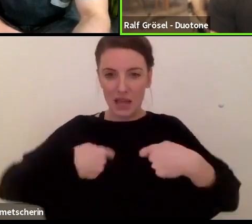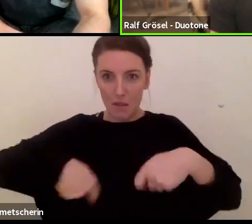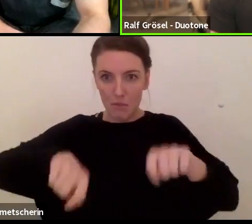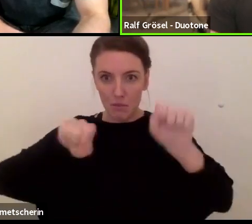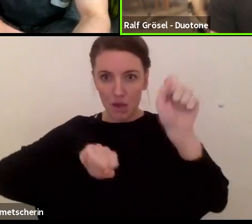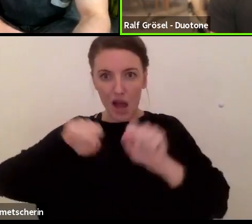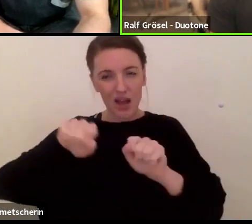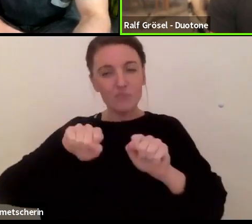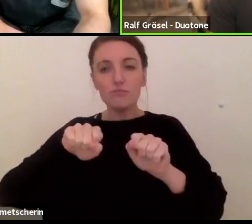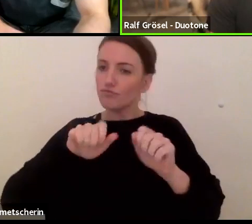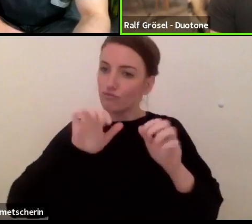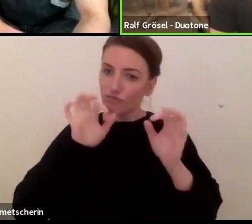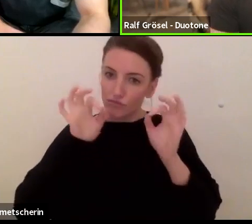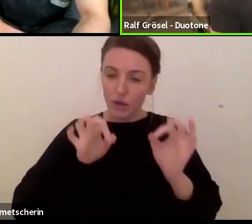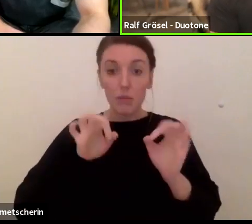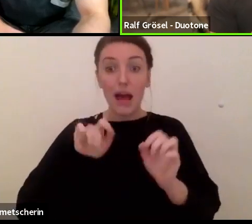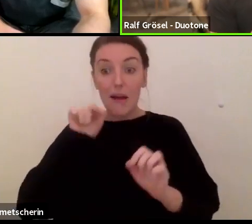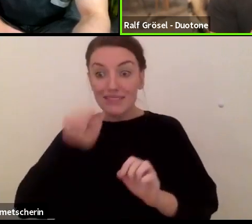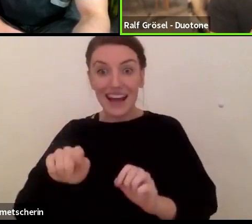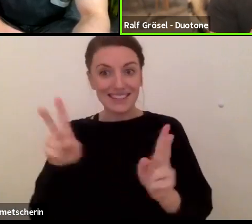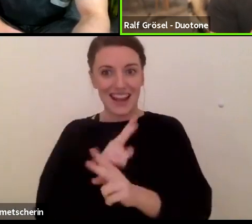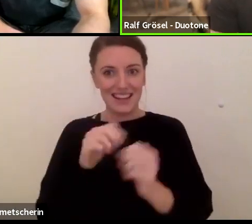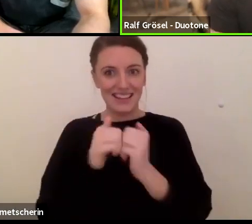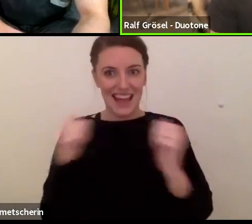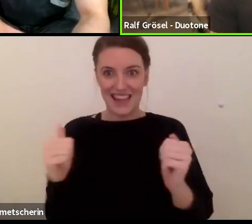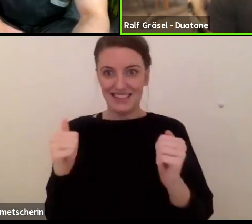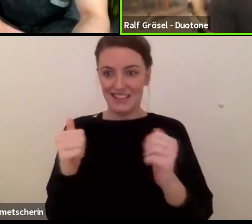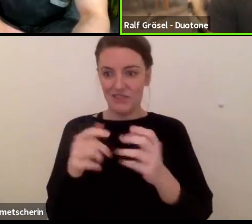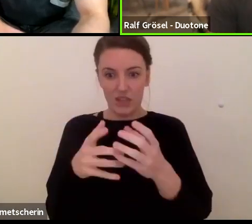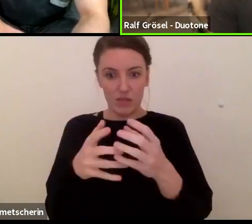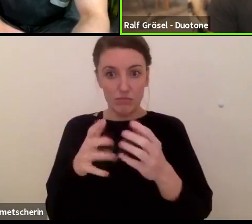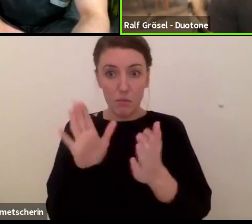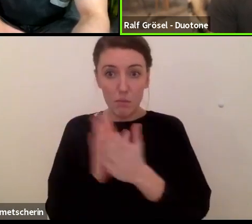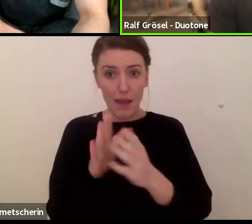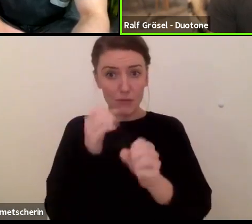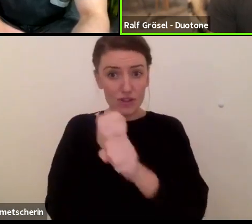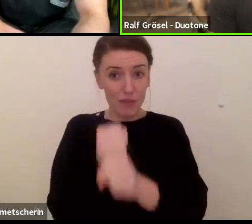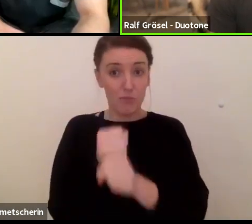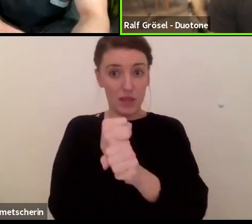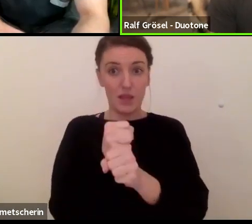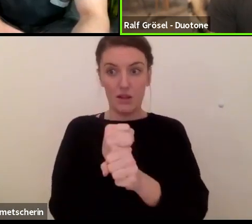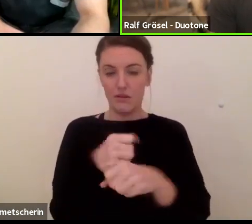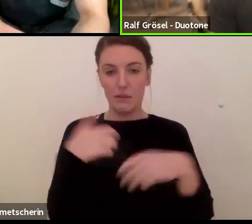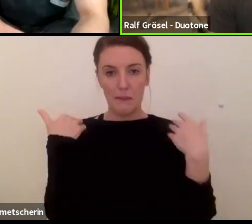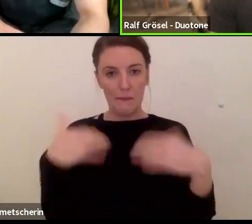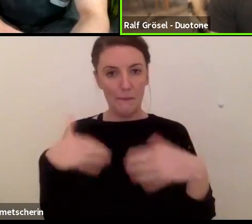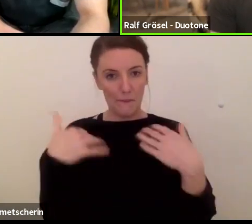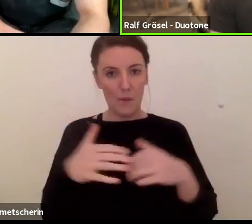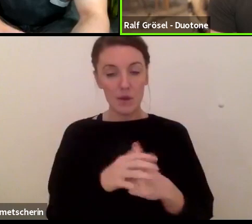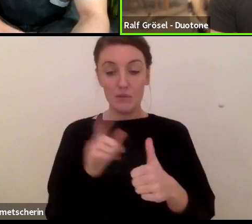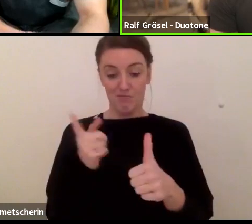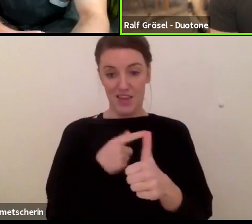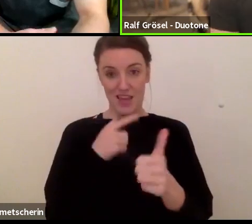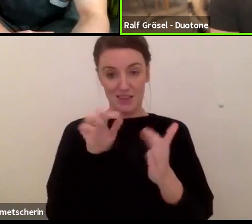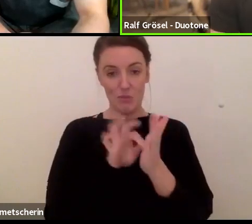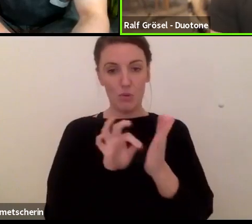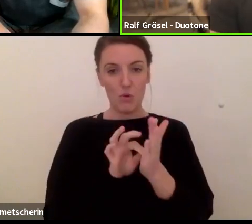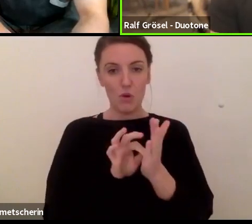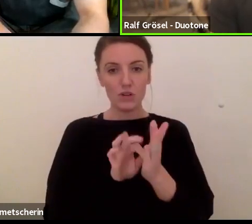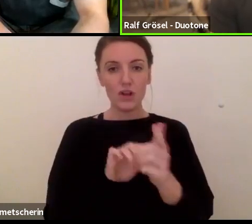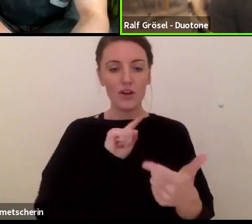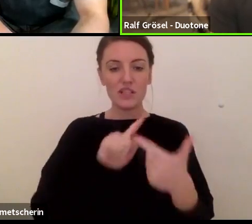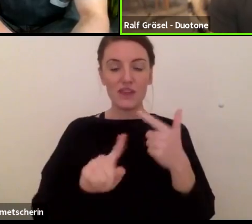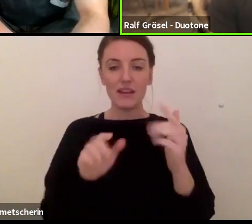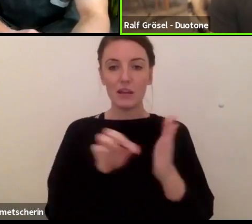stabil ist. So, das ist der eine Punkt. Der andere Punkt ist, dass wir vor Jahren